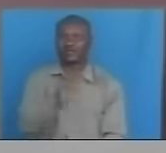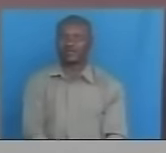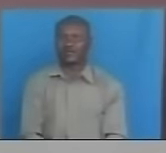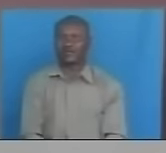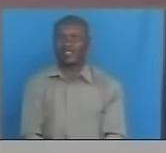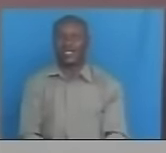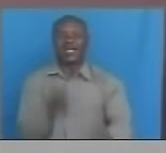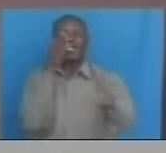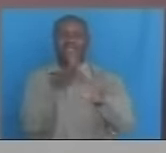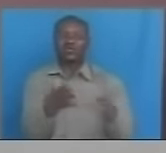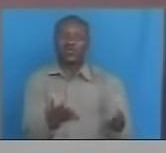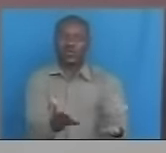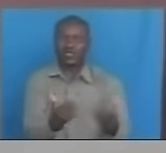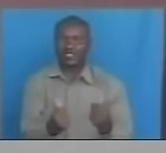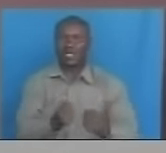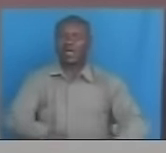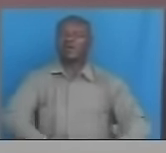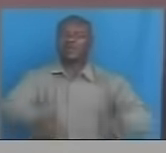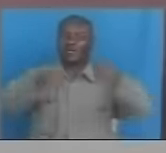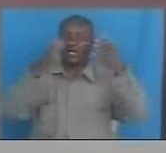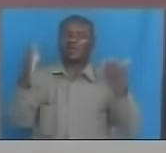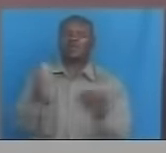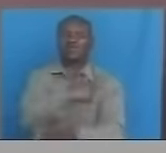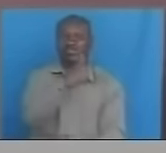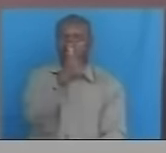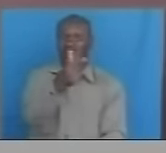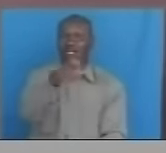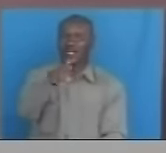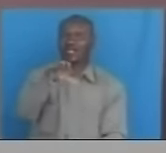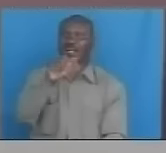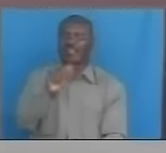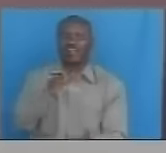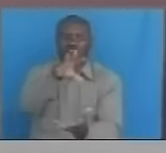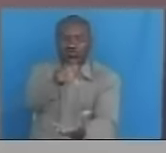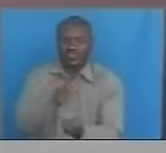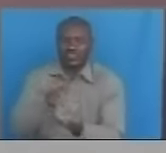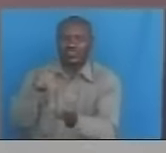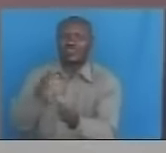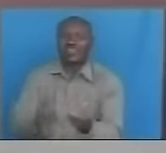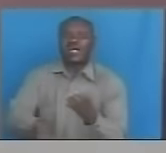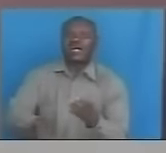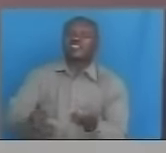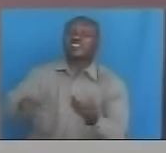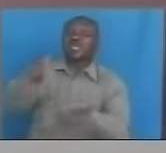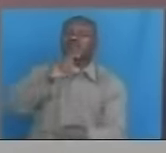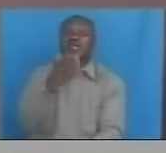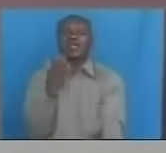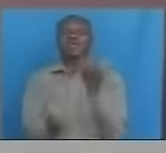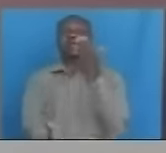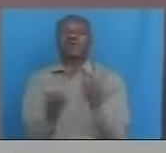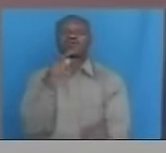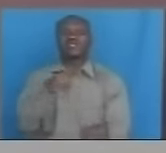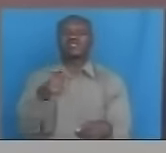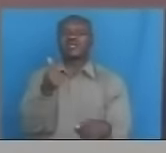Azmani kuwawezesha mamlaka ya mapatu Tanzania TRI Kukusanya zaidi ya kiwango cha sasa Cha takriba ni